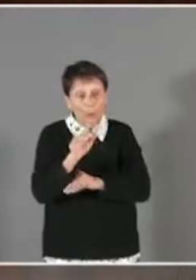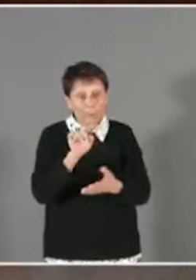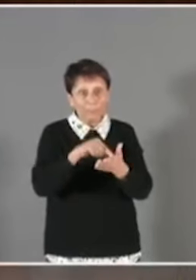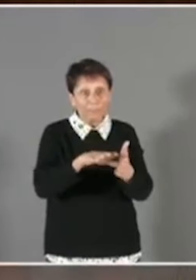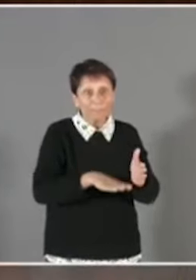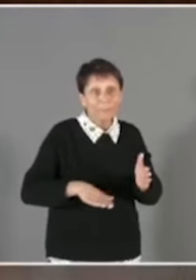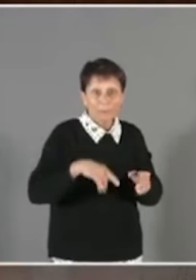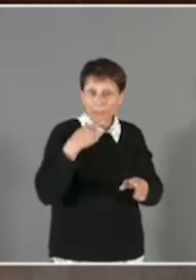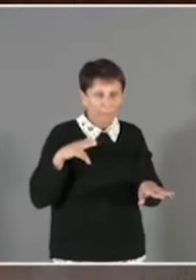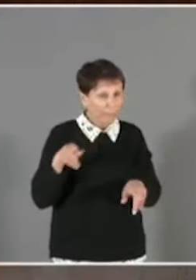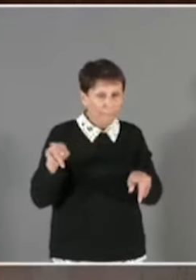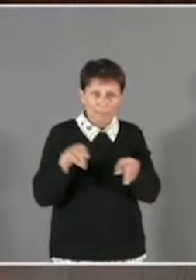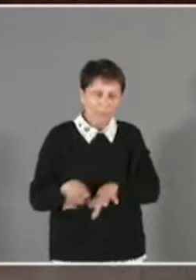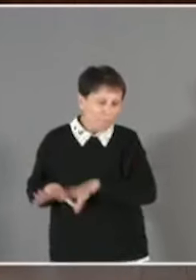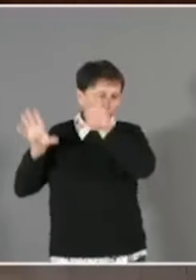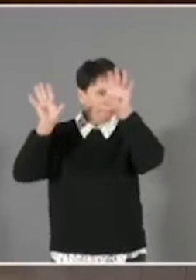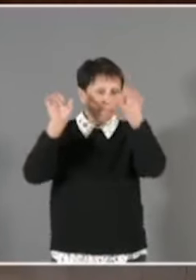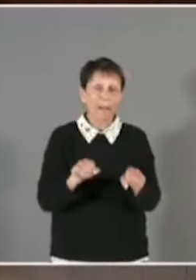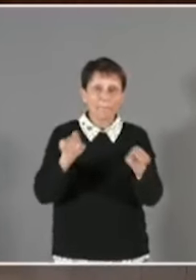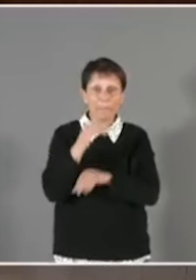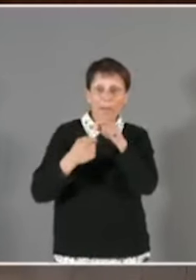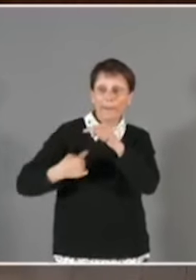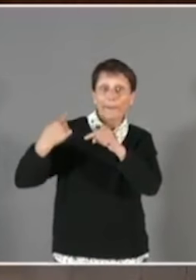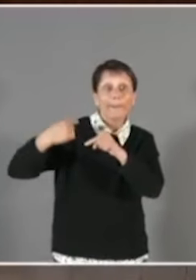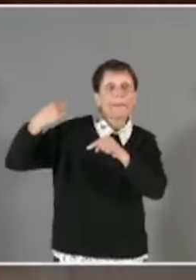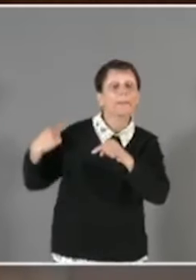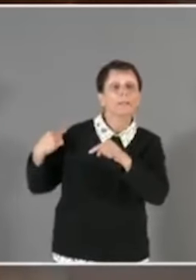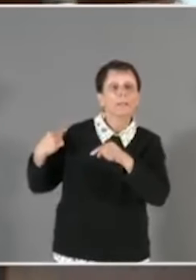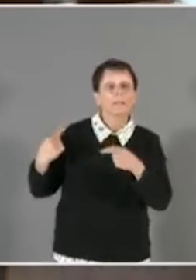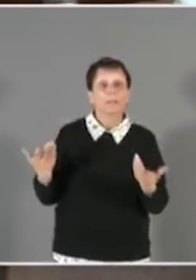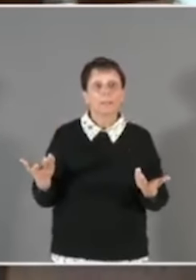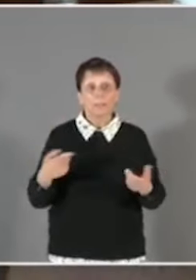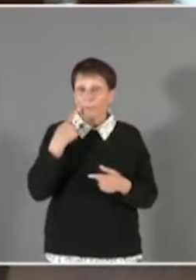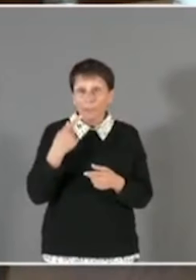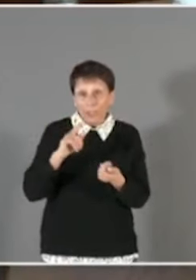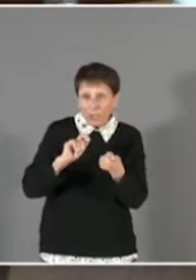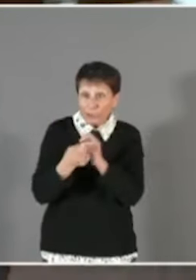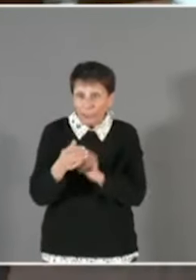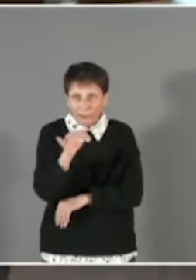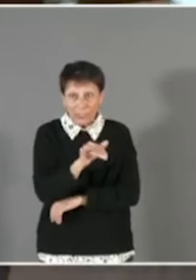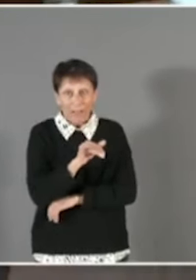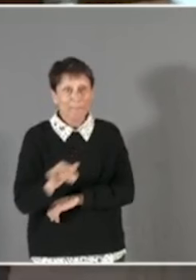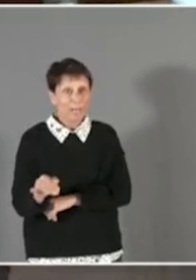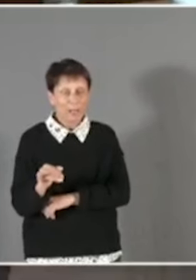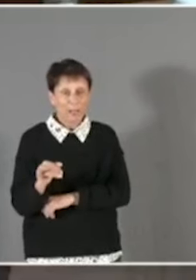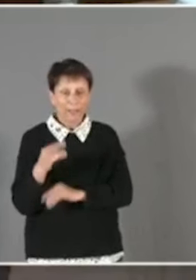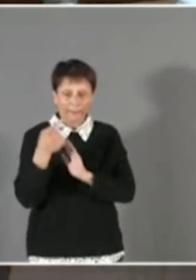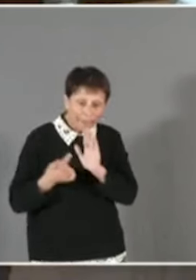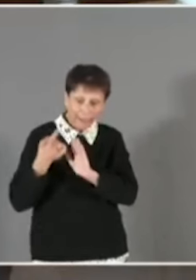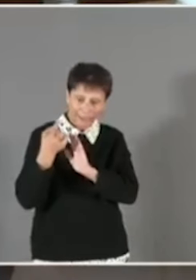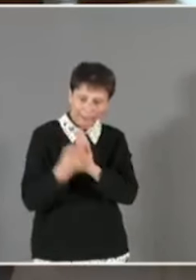les mêmes assauts qu'il a subis ces dernières années et l'on n'en sortira pas de cette spirale infernale. Donc,